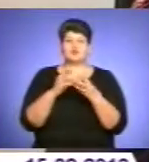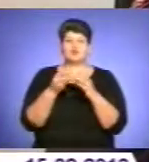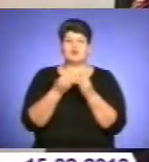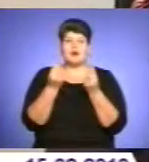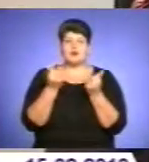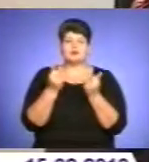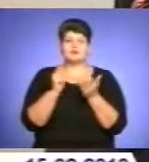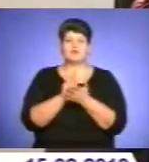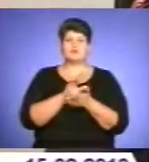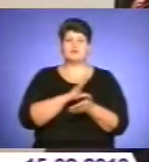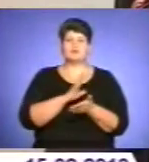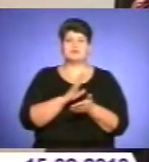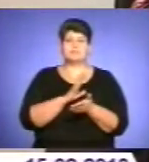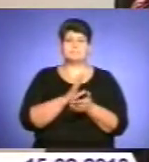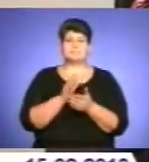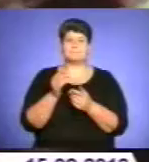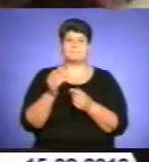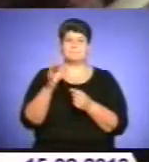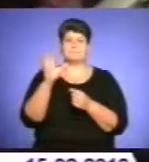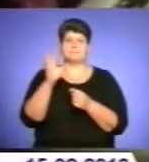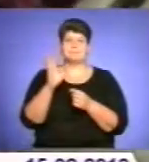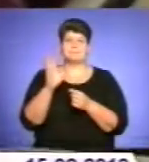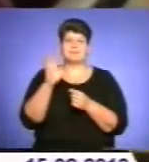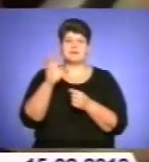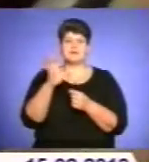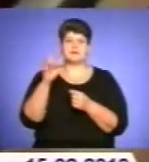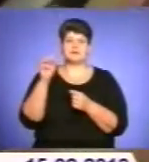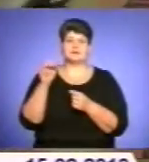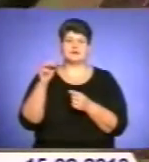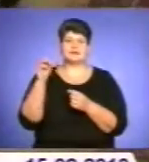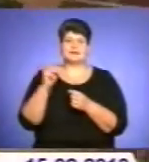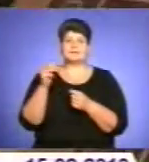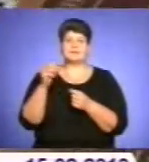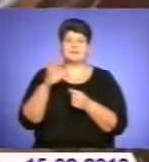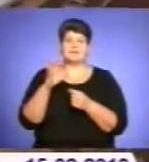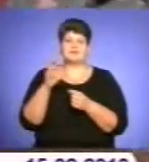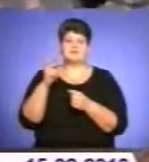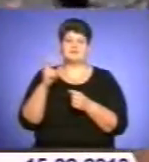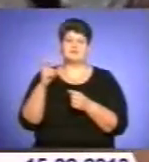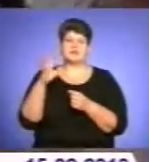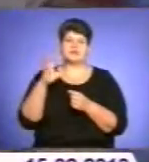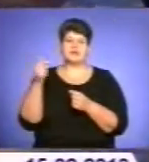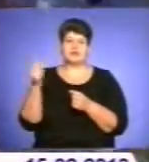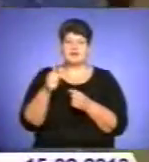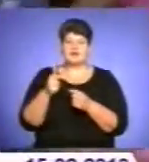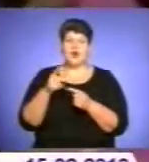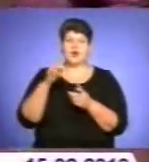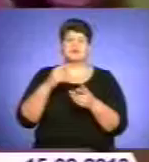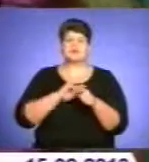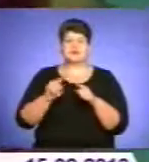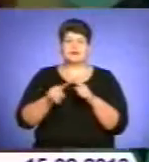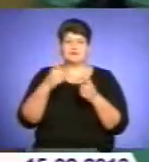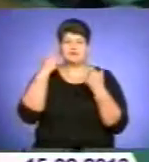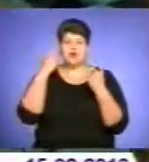ігор становила від пів тисячі гривень. Але немає нічого таємного, щоб рано чи пізно не стало явним. Оперативна інформація про діяльність